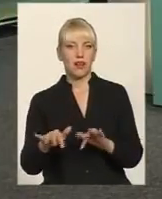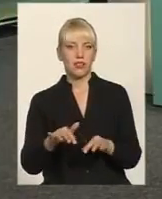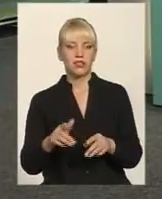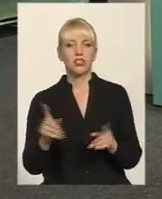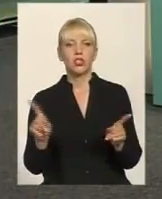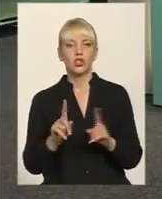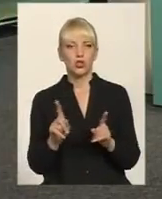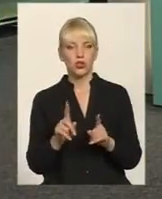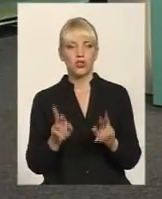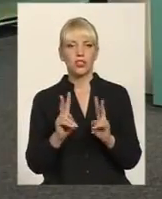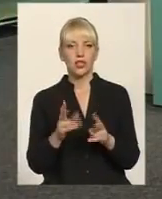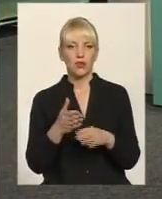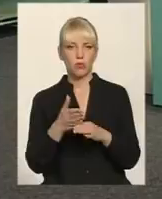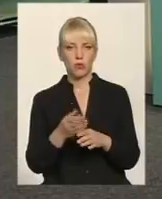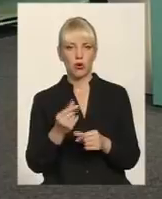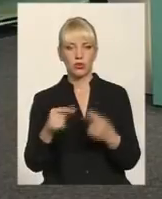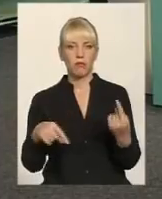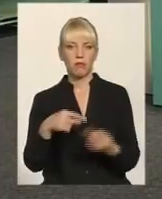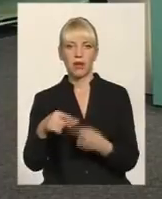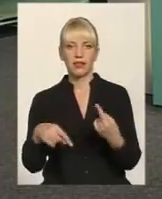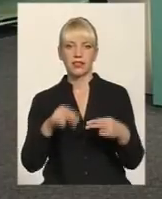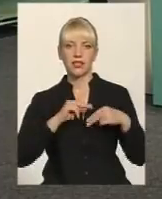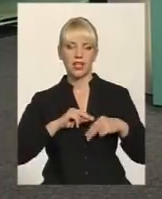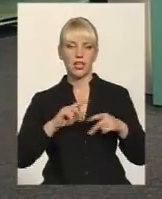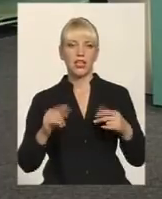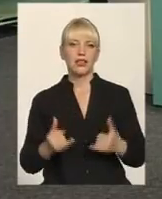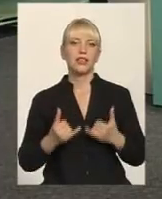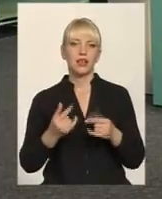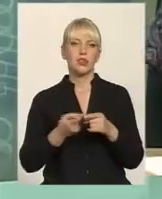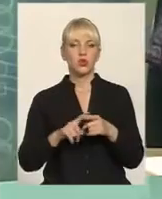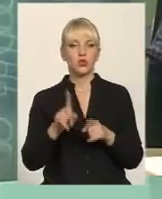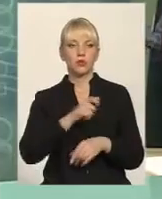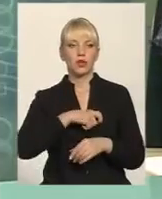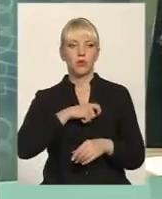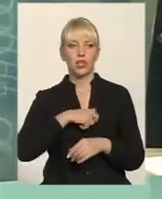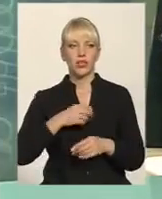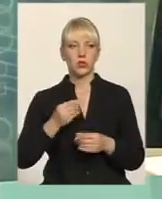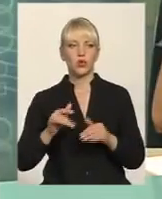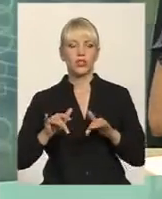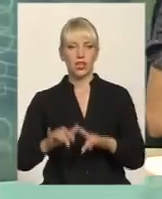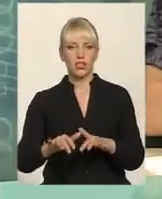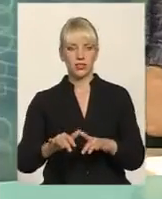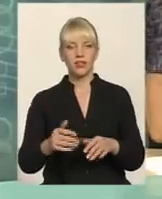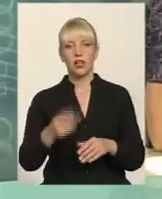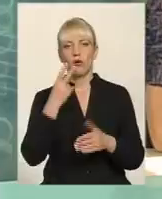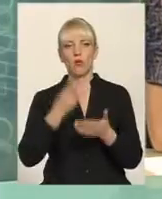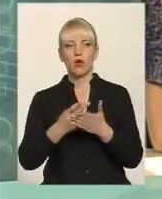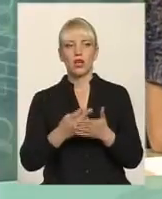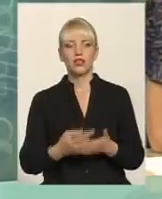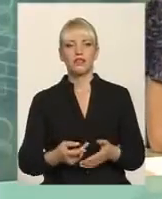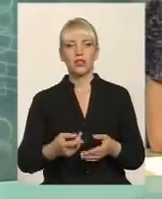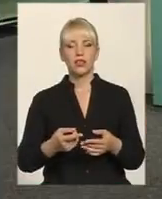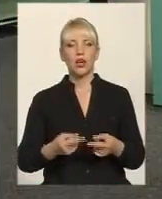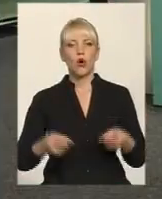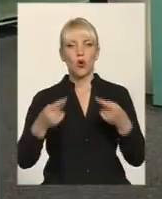допомагають у бізнесі партнери для того, аби депутатську діяльність, показувати свою роботу вже конкретними